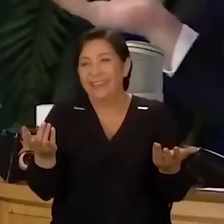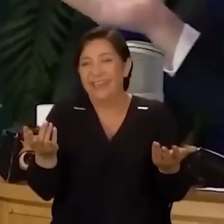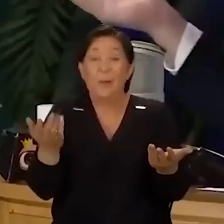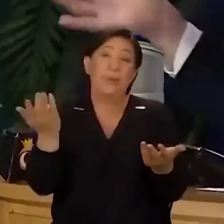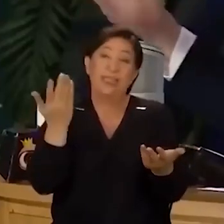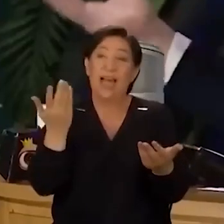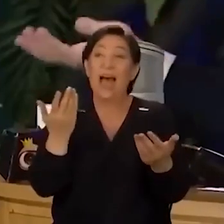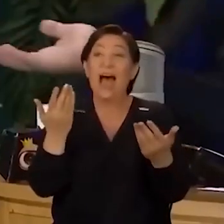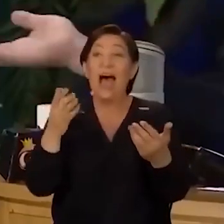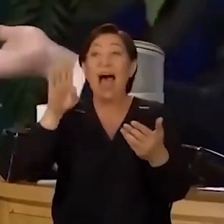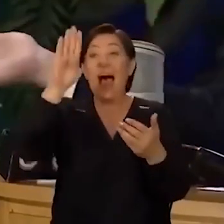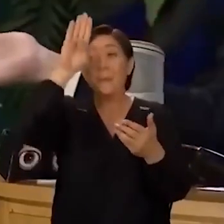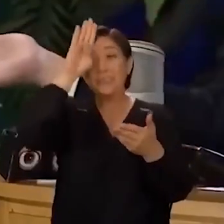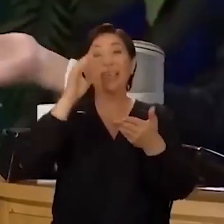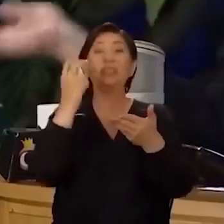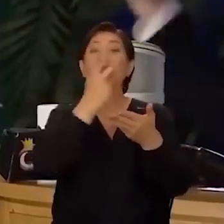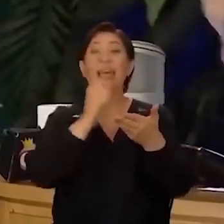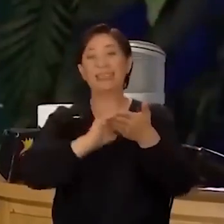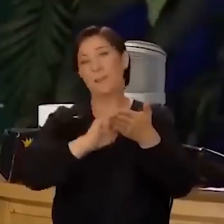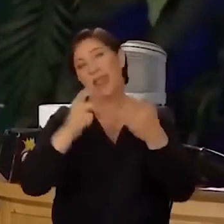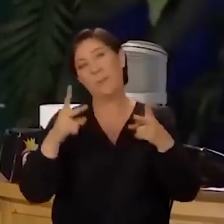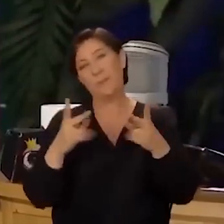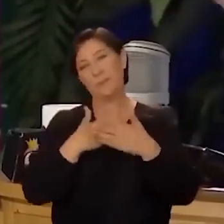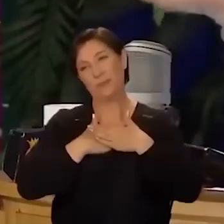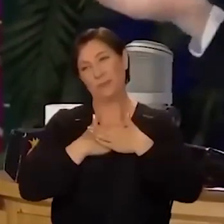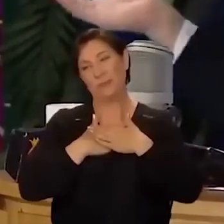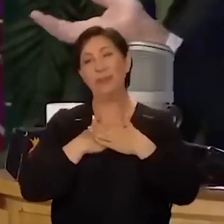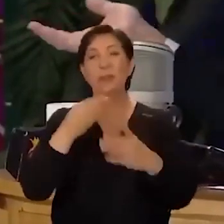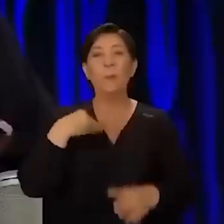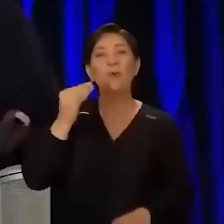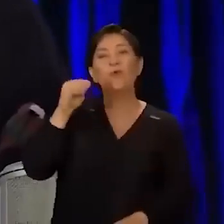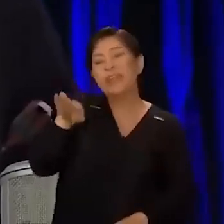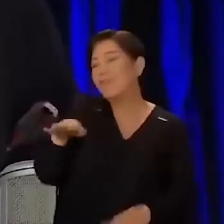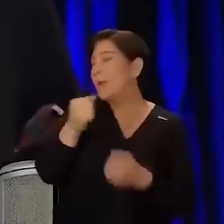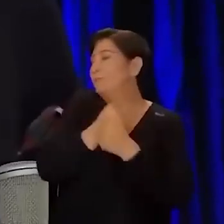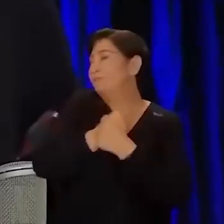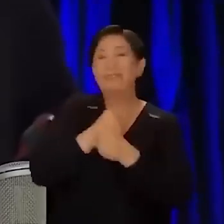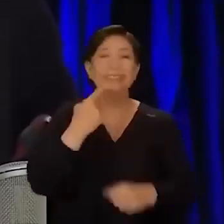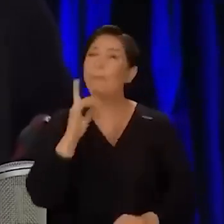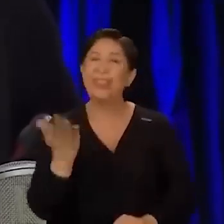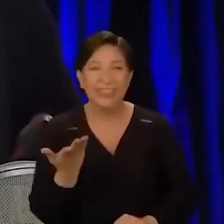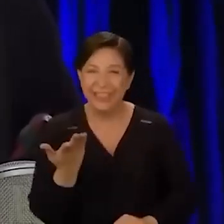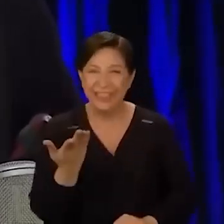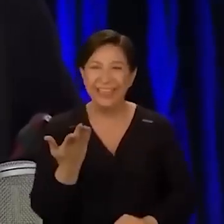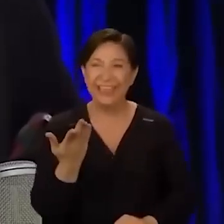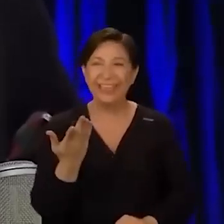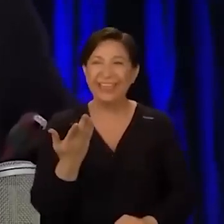Yani mesela. Ama İstanbul'a şarkı yazabilirim. İstanbul'a yazabilirim. Ufak tefeyim benim diye bana şarkı. Ufak tefeyim benim.